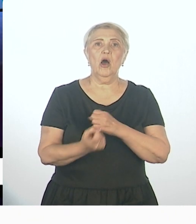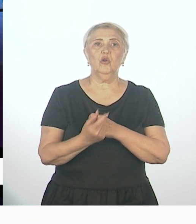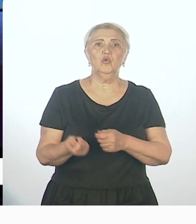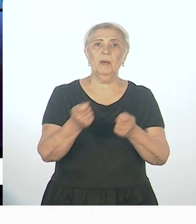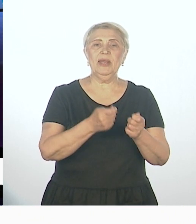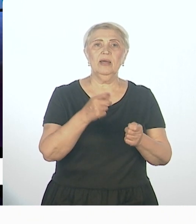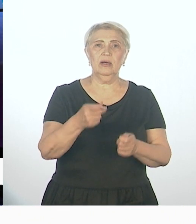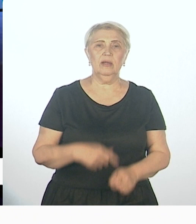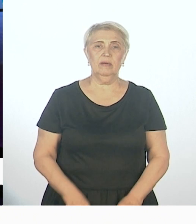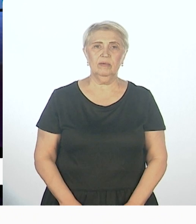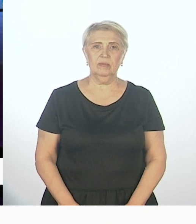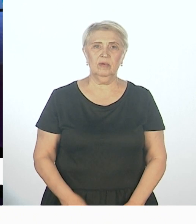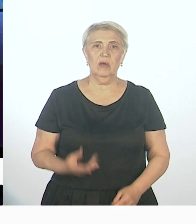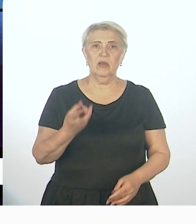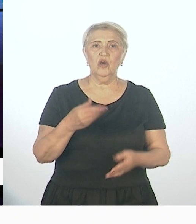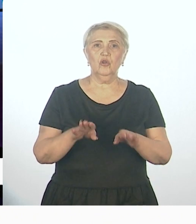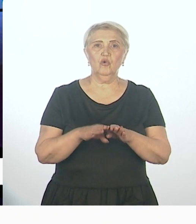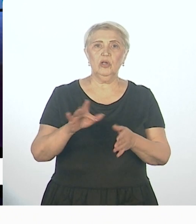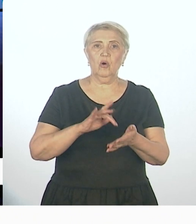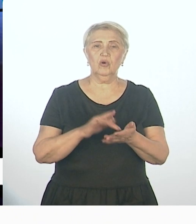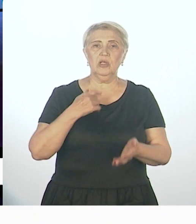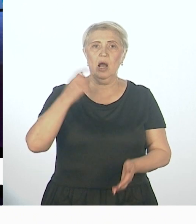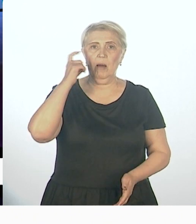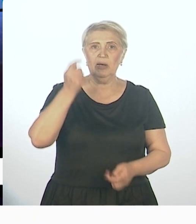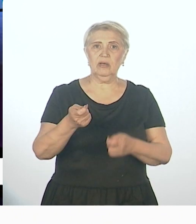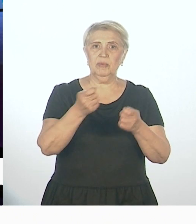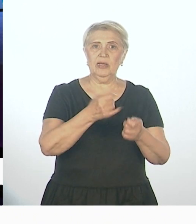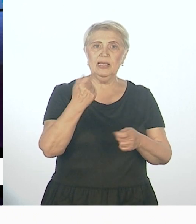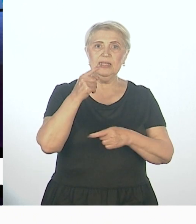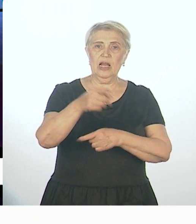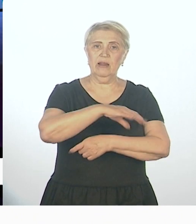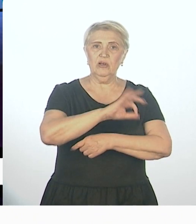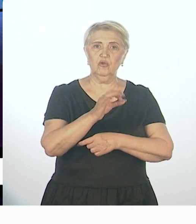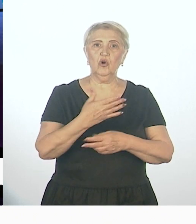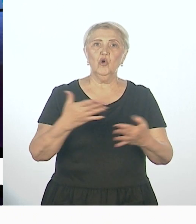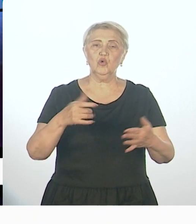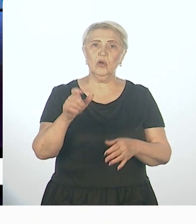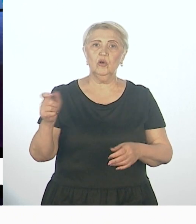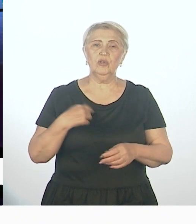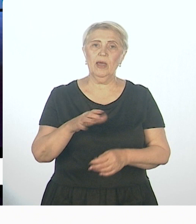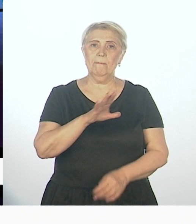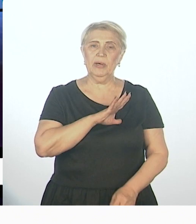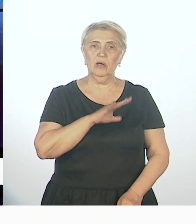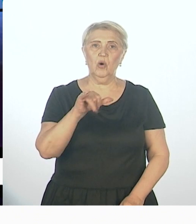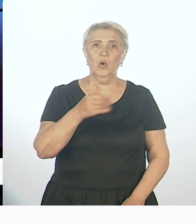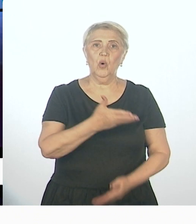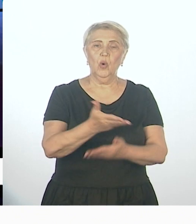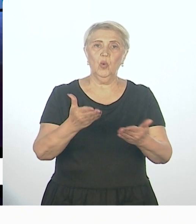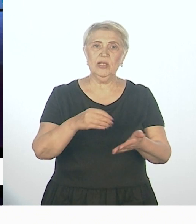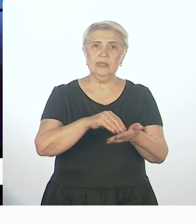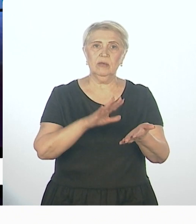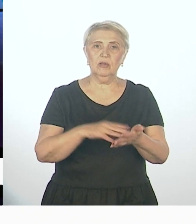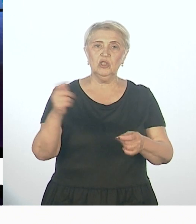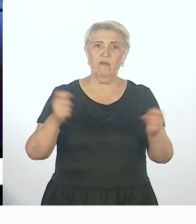с этого начнем. Не только Хабаровск и не только Дальний Восток. Откуда? Сколько людей-то вообще было? У нас зарегистрировалось на